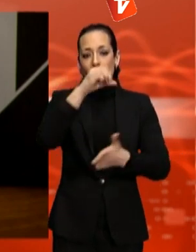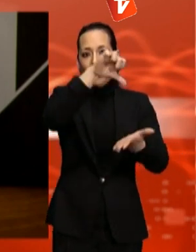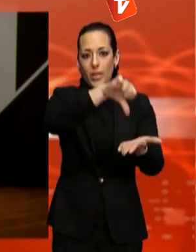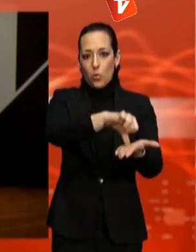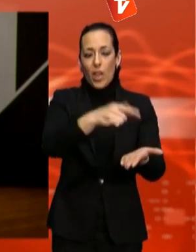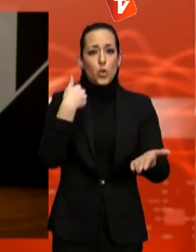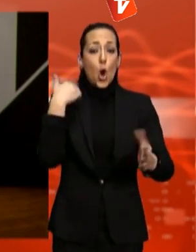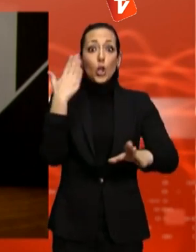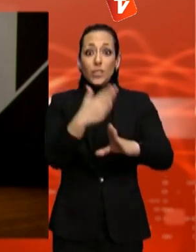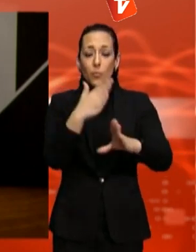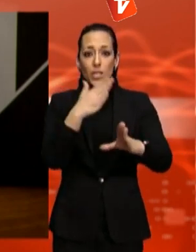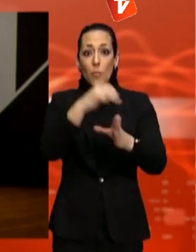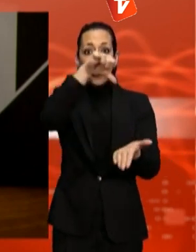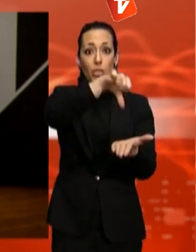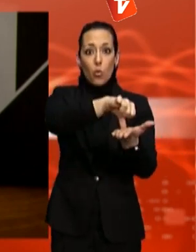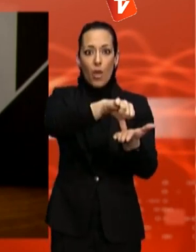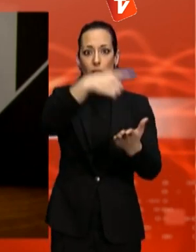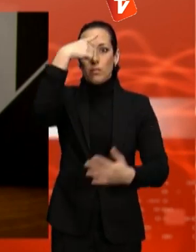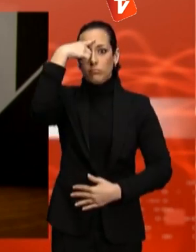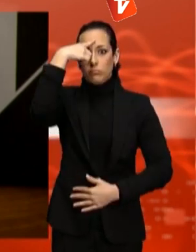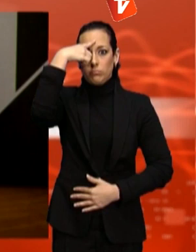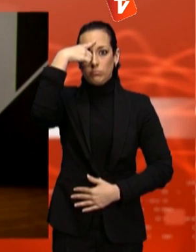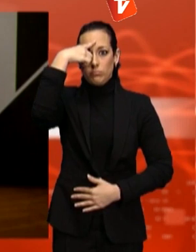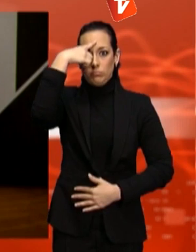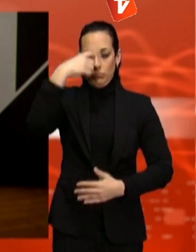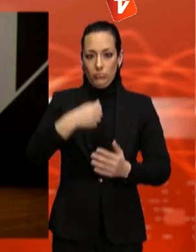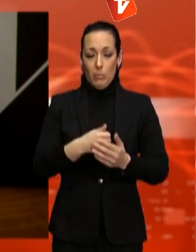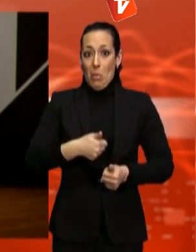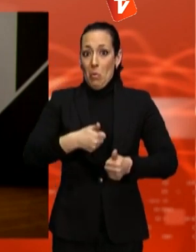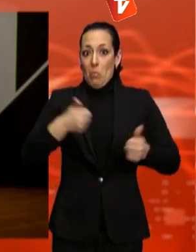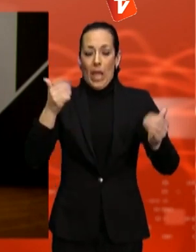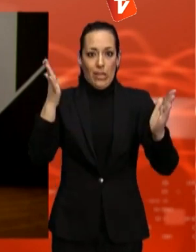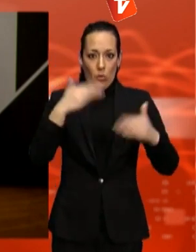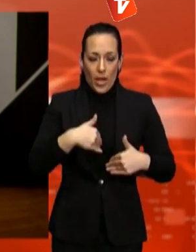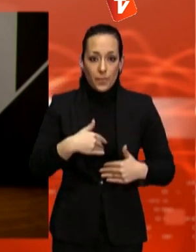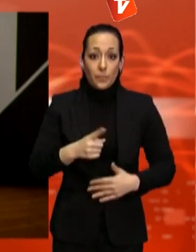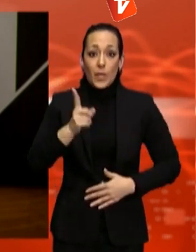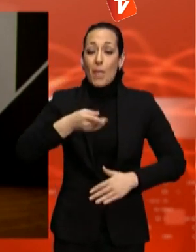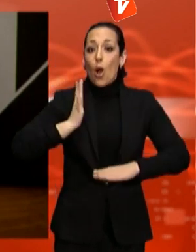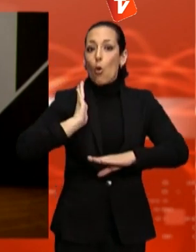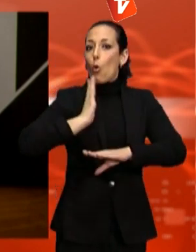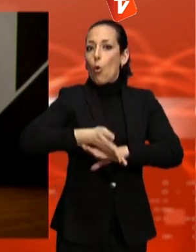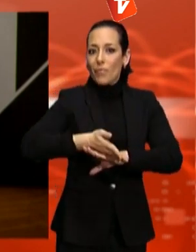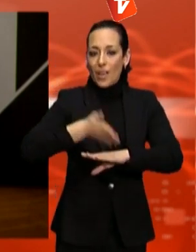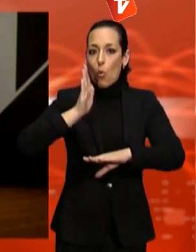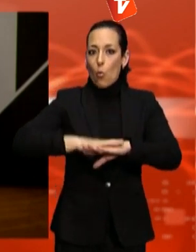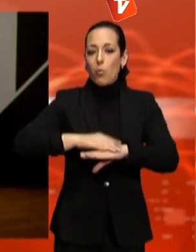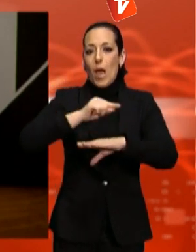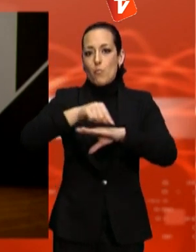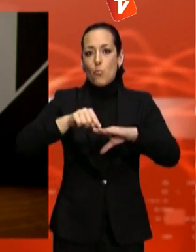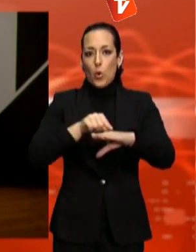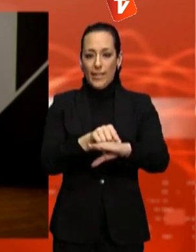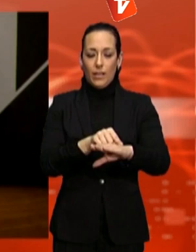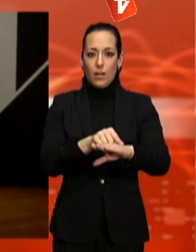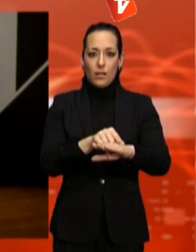sempre. No he pensat en una altra cosa. És evident que la condemna política arriba molt abans que el judici